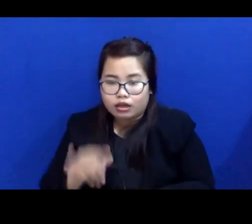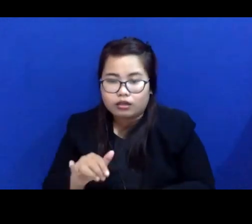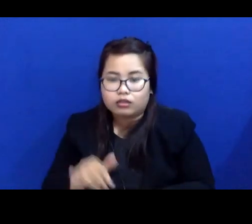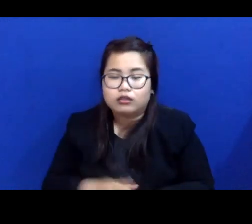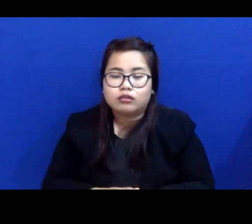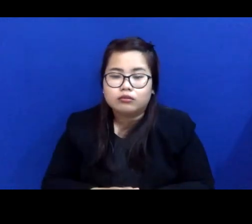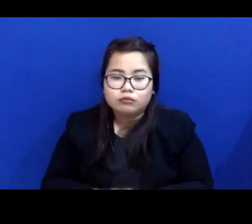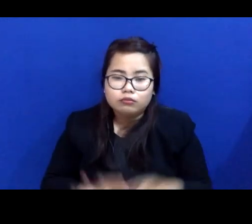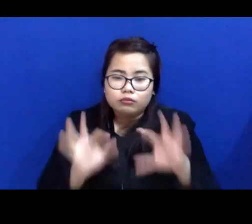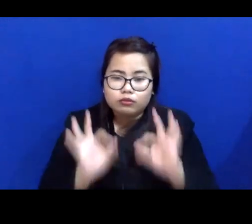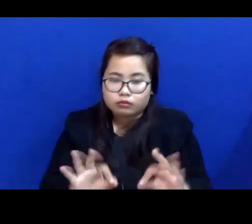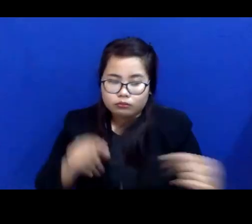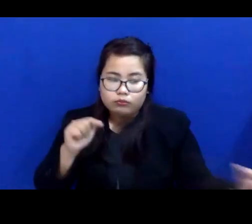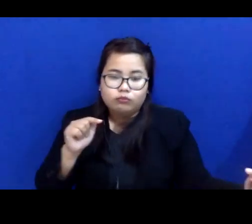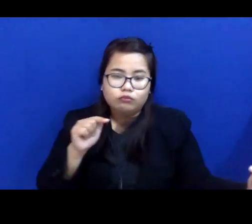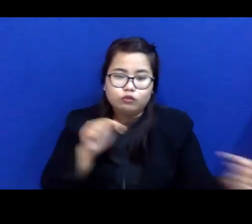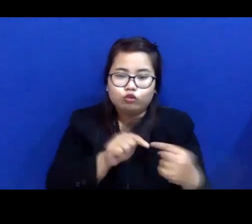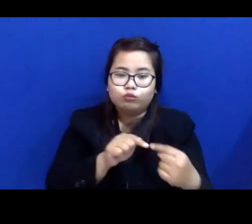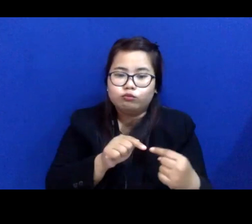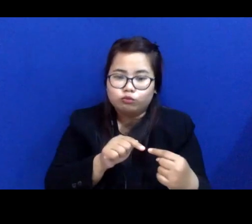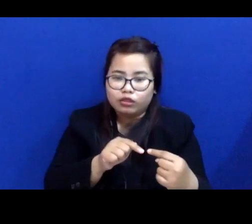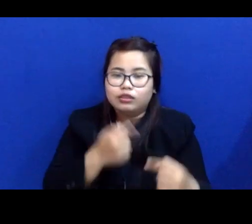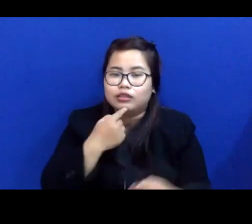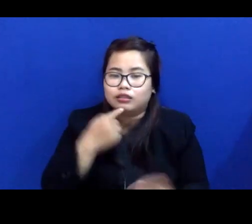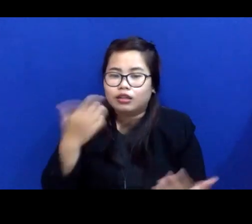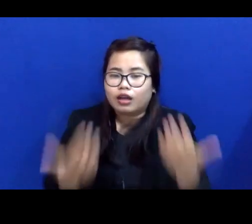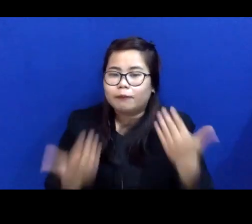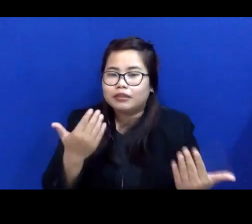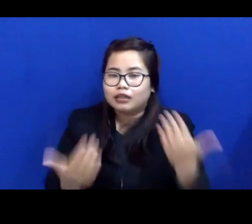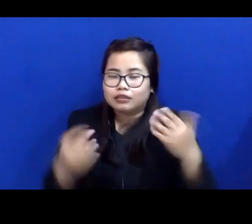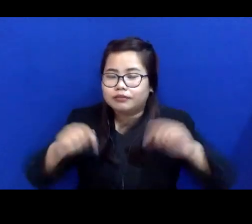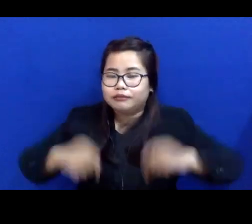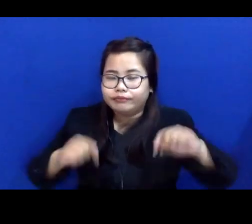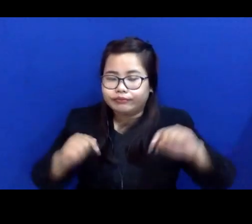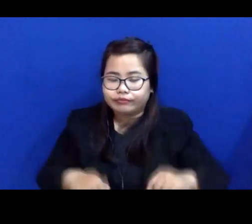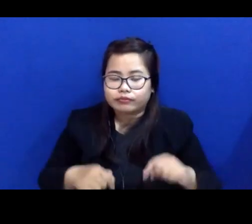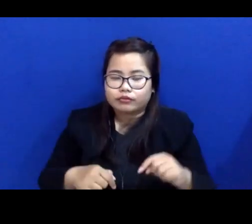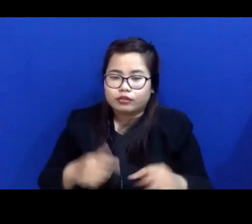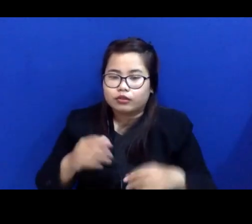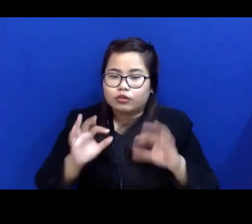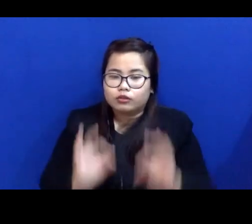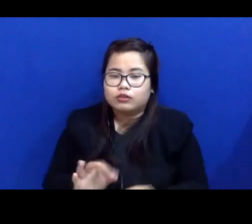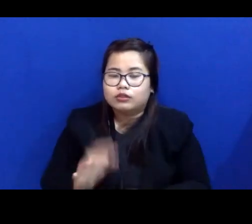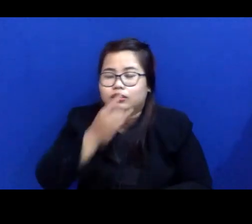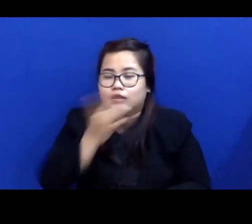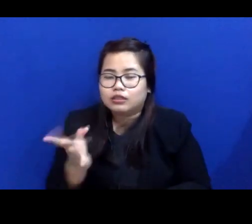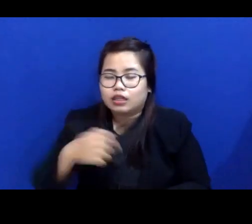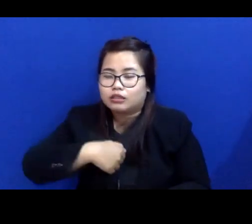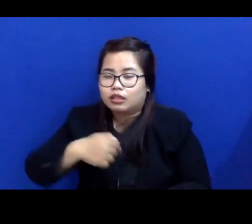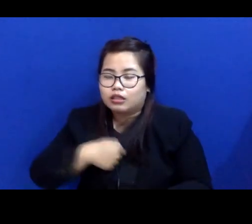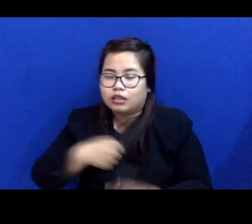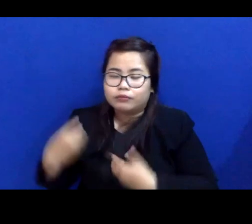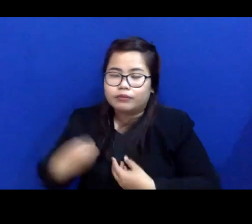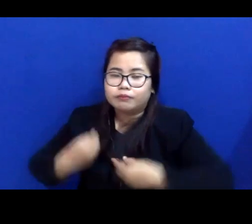Nah, kaitannya dengan yang namanya aplikasi ini, perkenankan saya memberikan